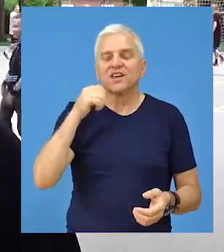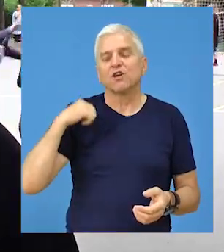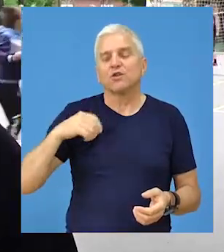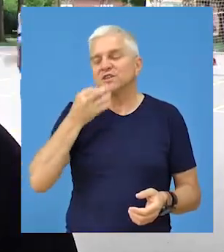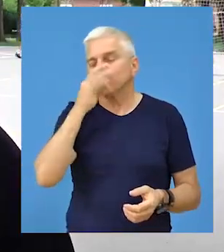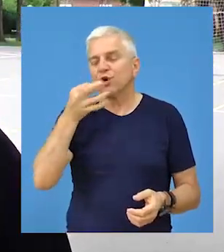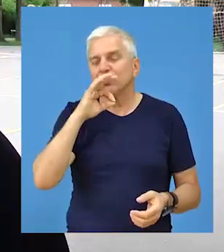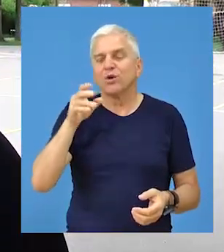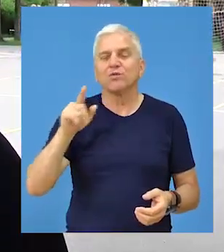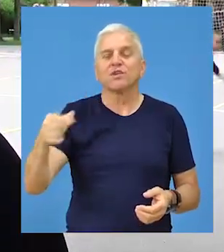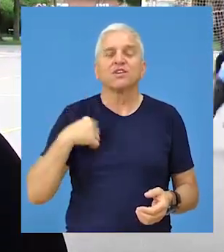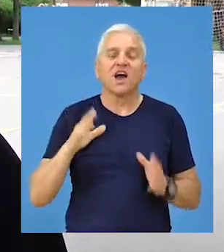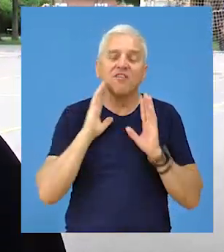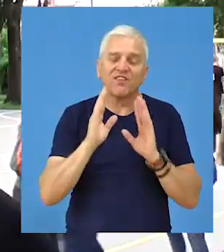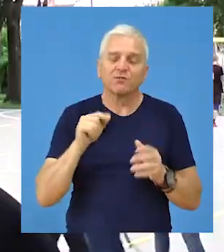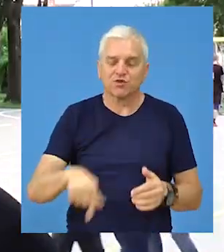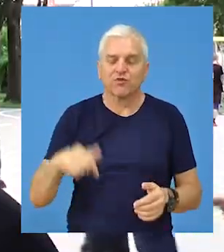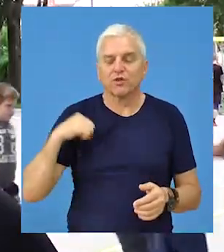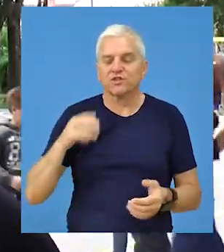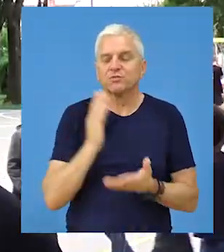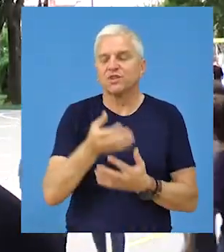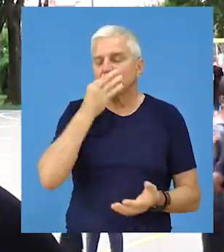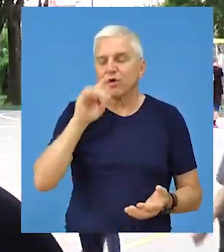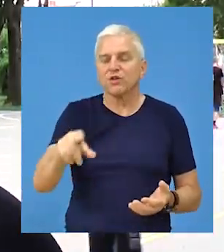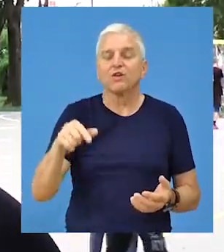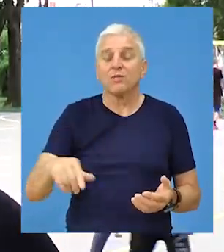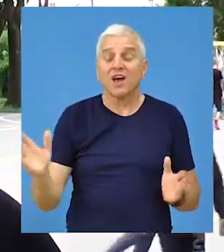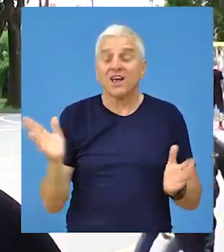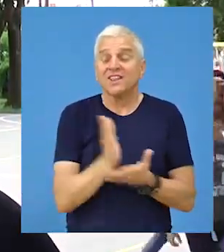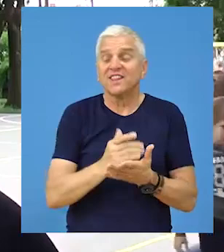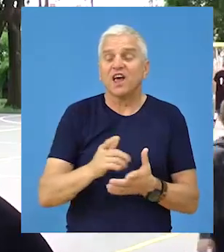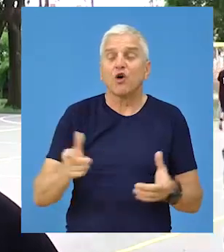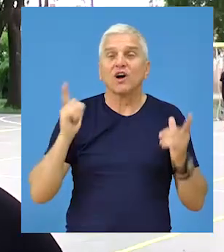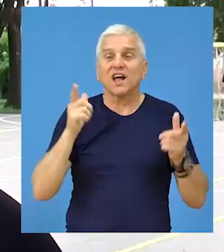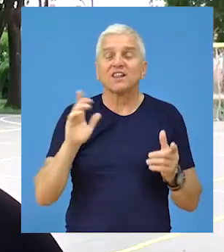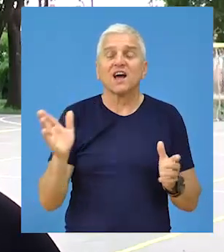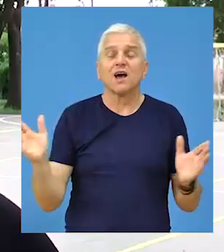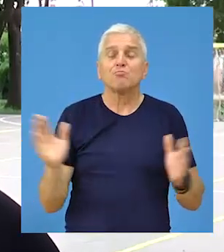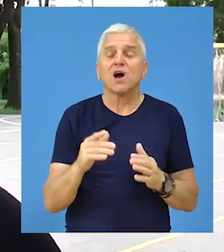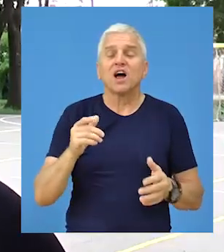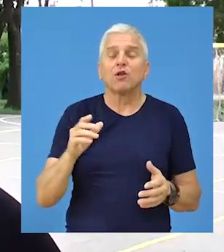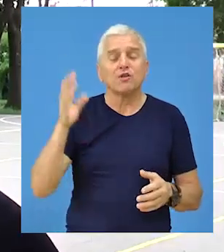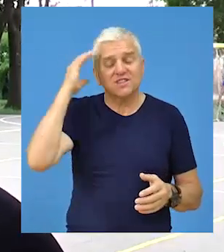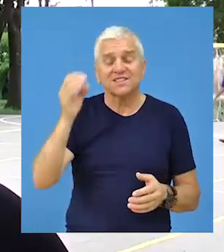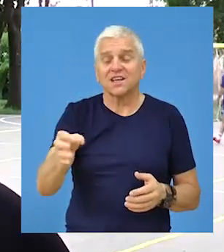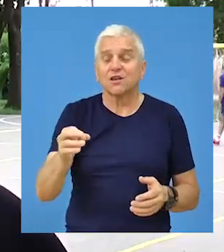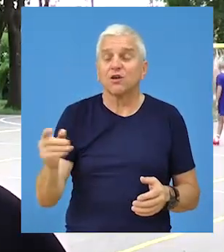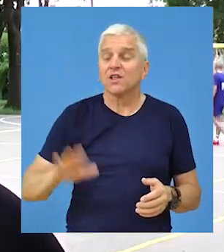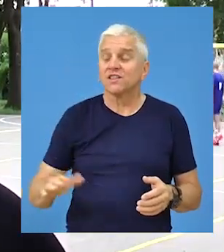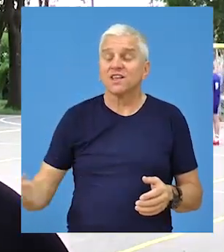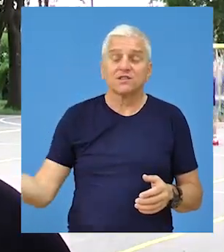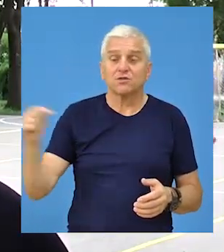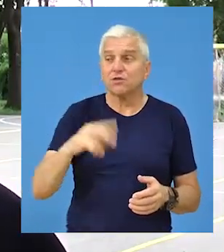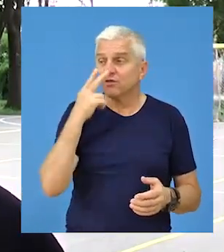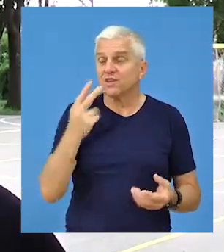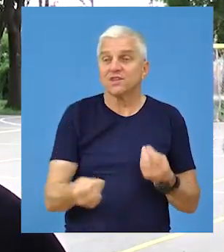i bolje. Ove godine, misli, će biti najbolje, ubedljivo. Za jedan deo grada, kao što je novo selo, ovo je jako lep događaj. ljudi dolaze da gledaju i deca